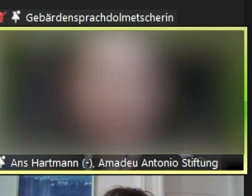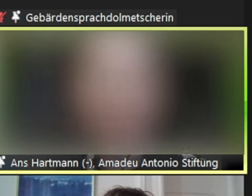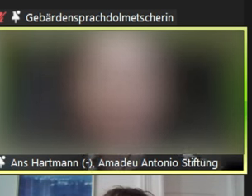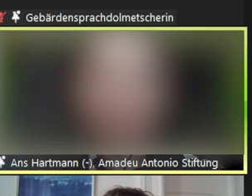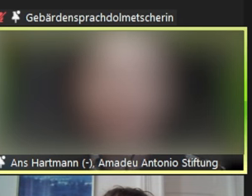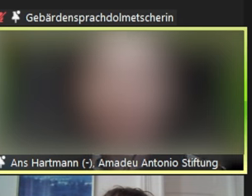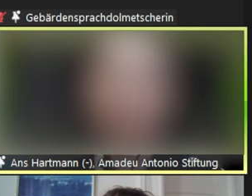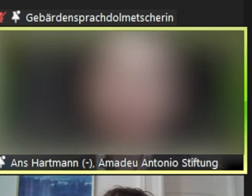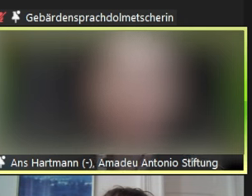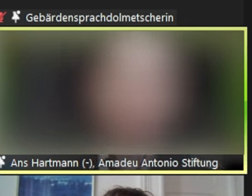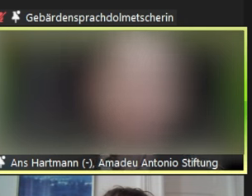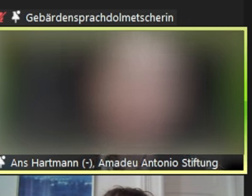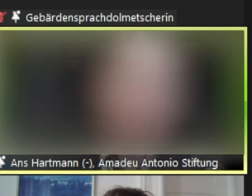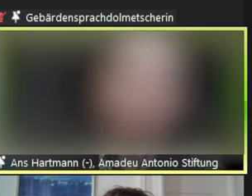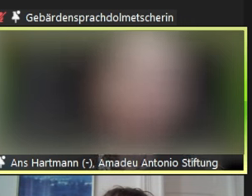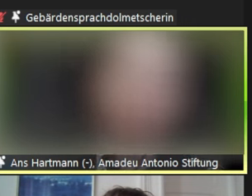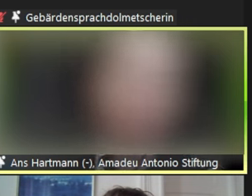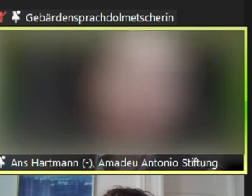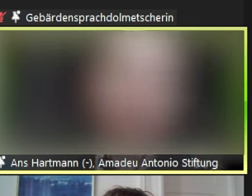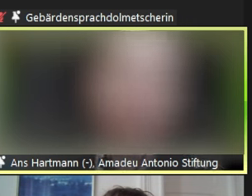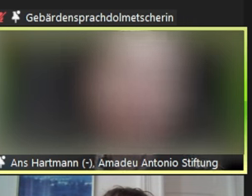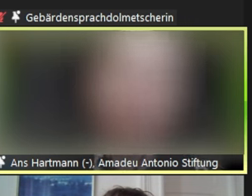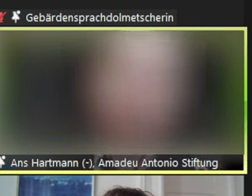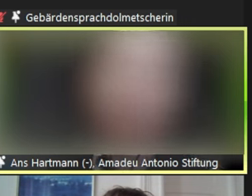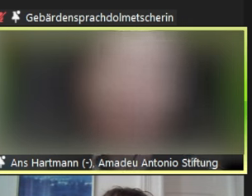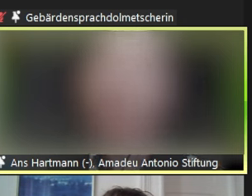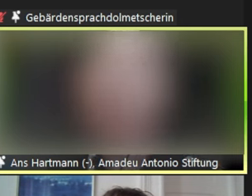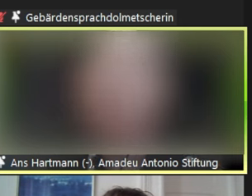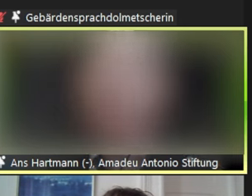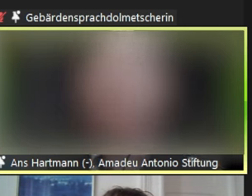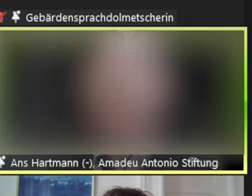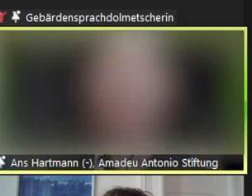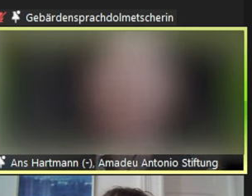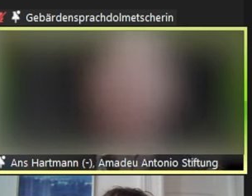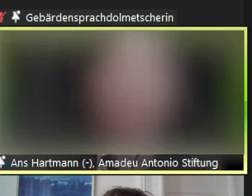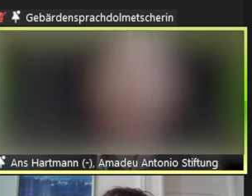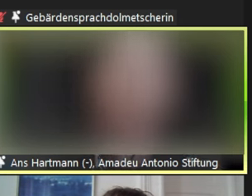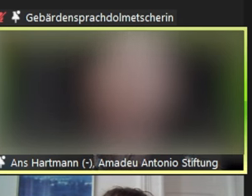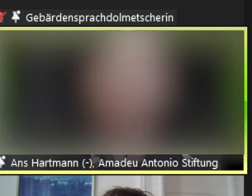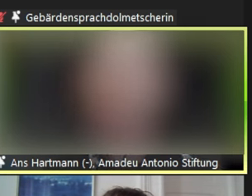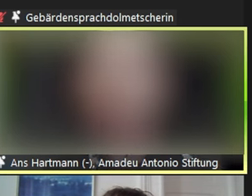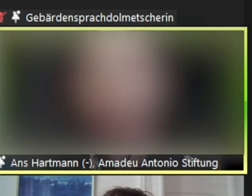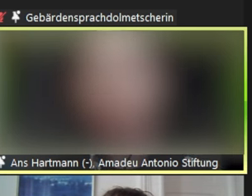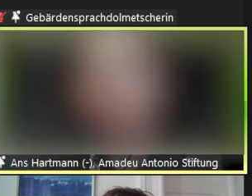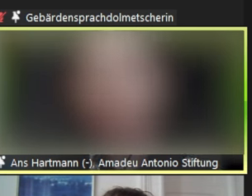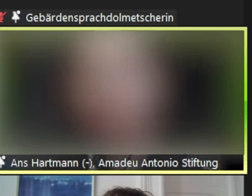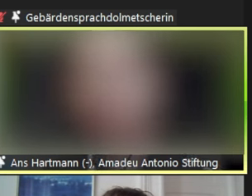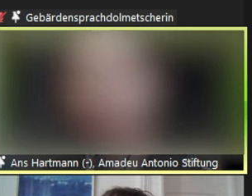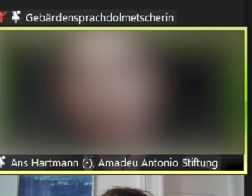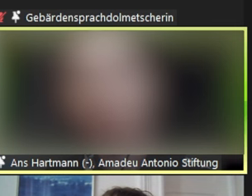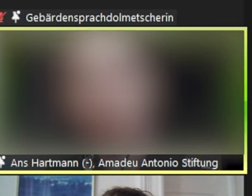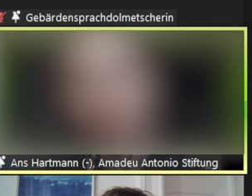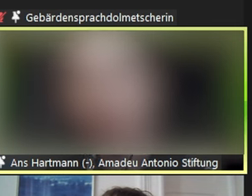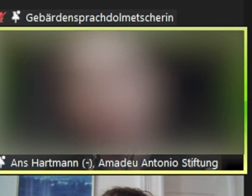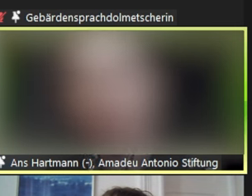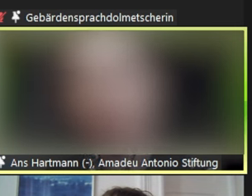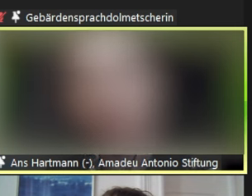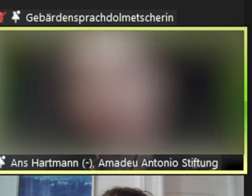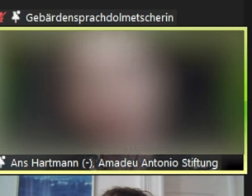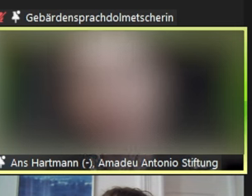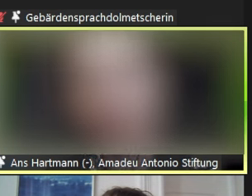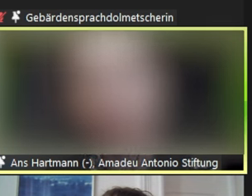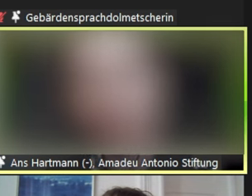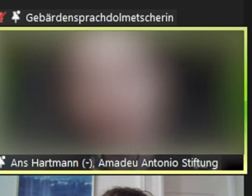Im Kapitel zwei wird nochmal die Arbeitsweise und die konzeptuelle Grundlage unserer